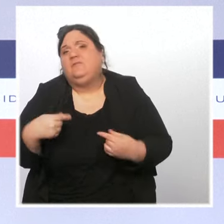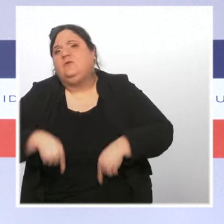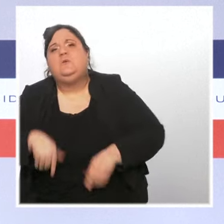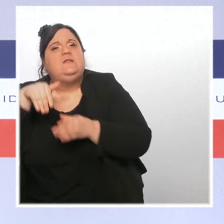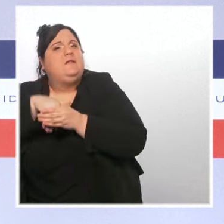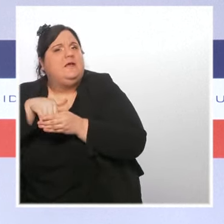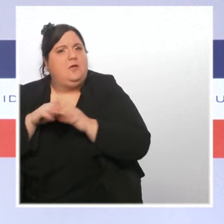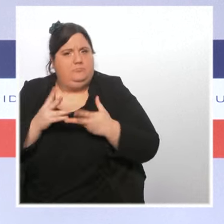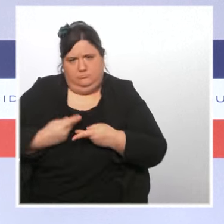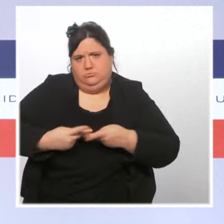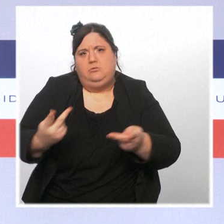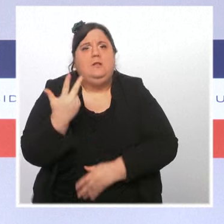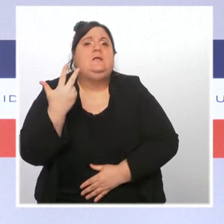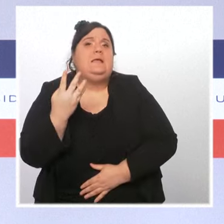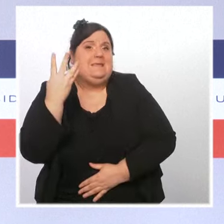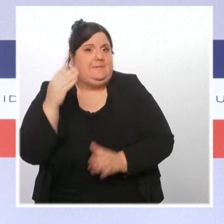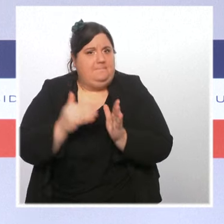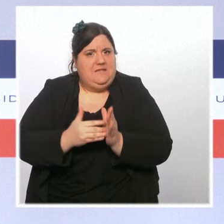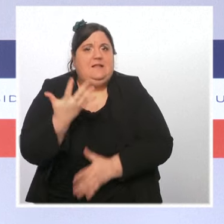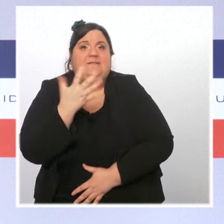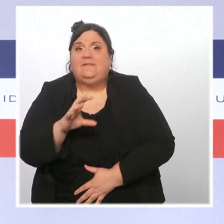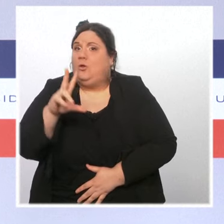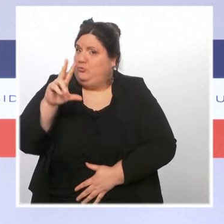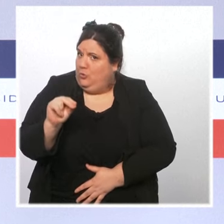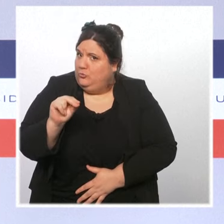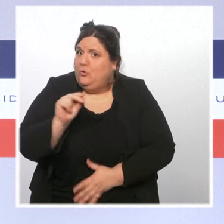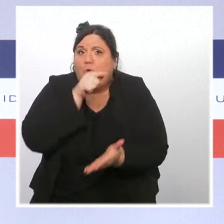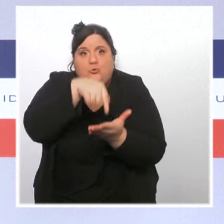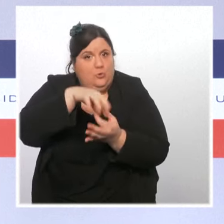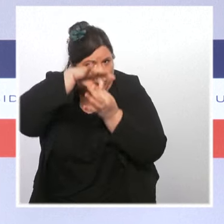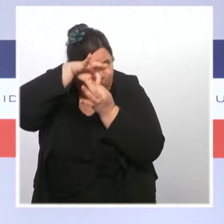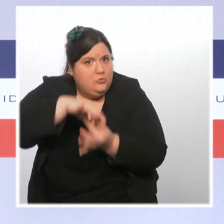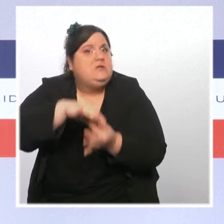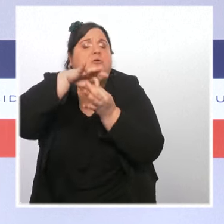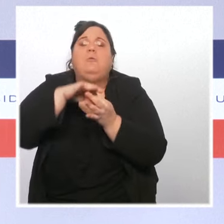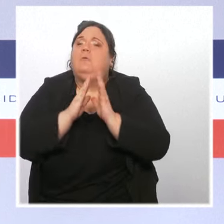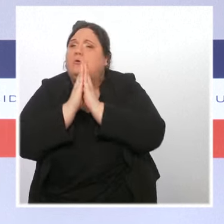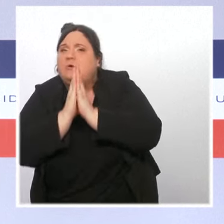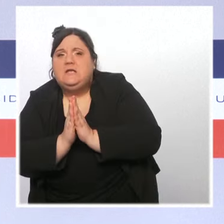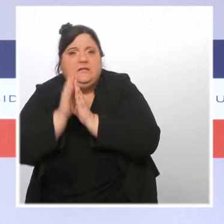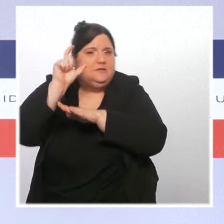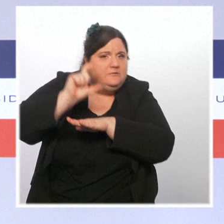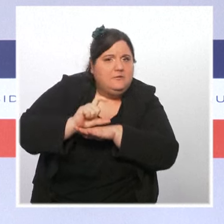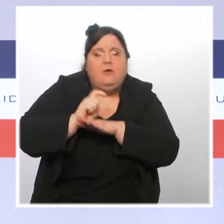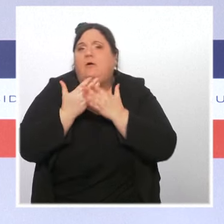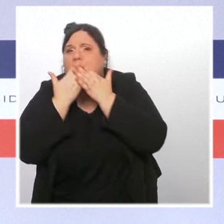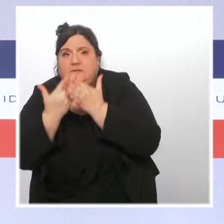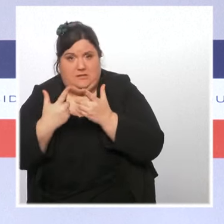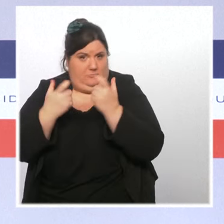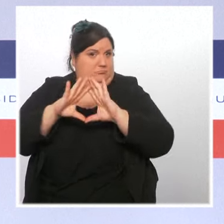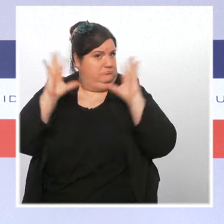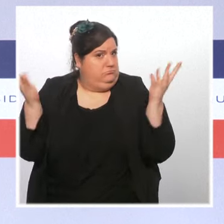4530 établissements de culte, lieux de culte, allaient avoir une vigilance particulière avec 13